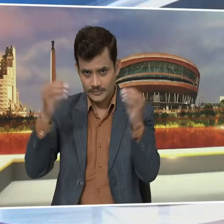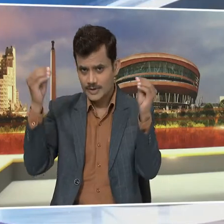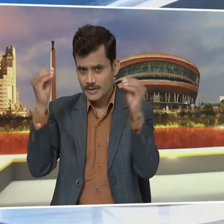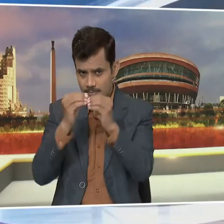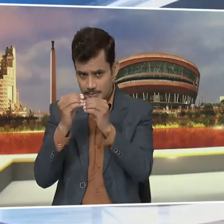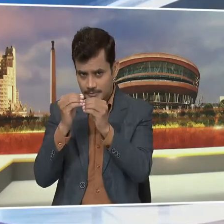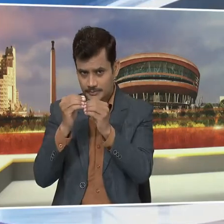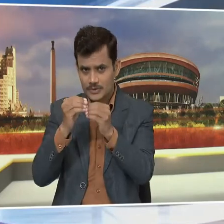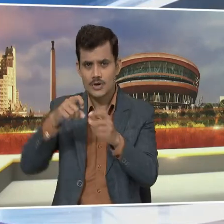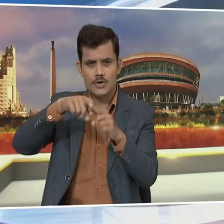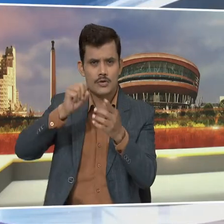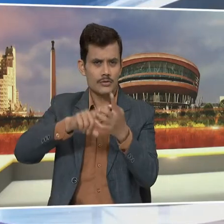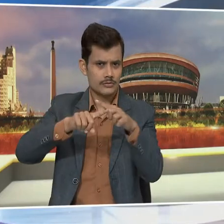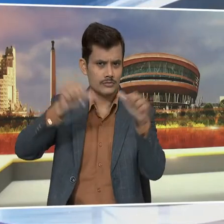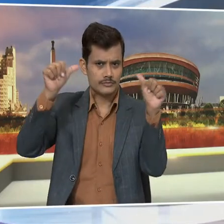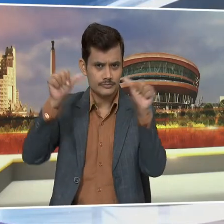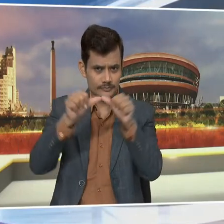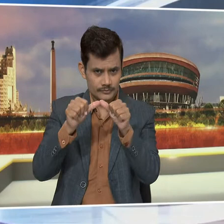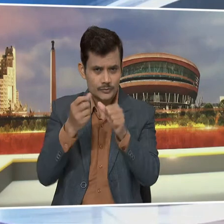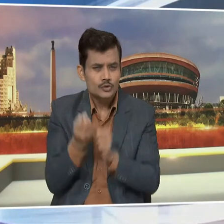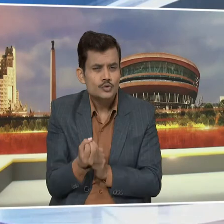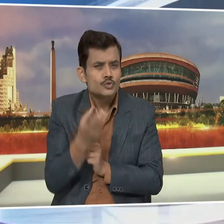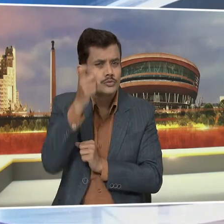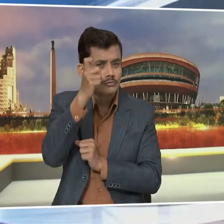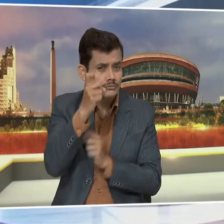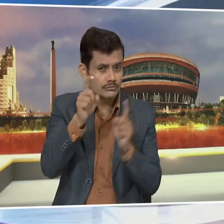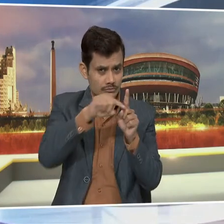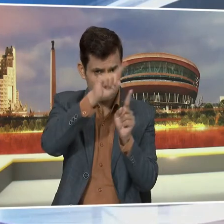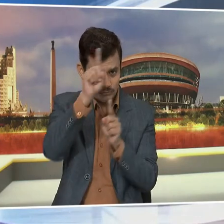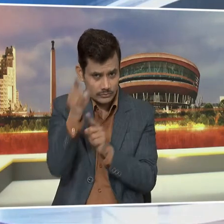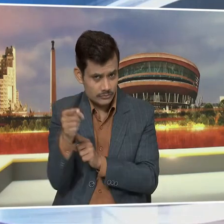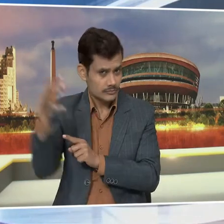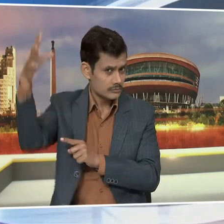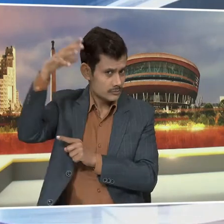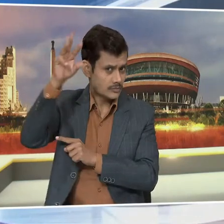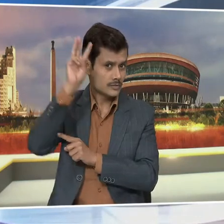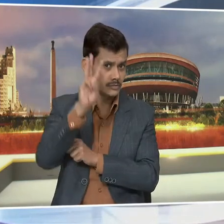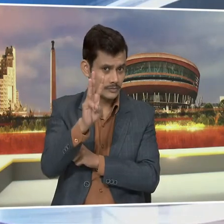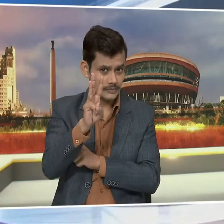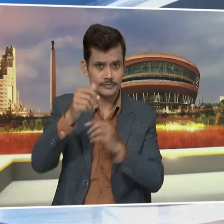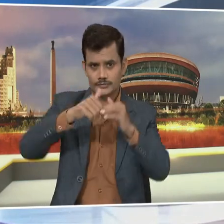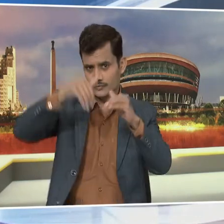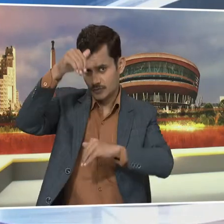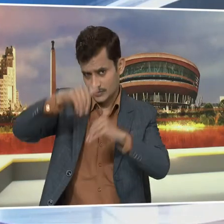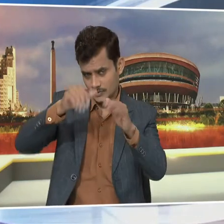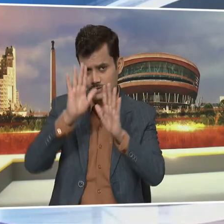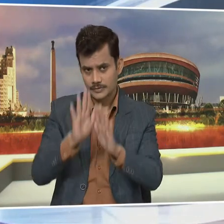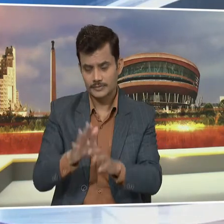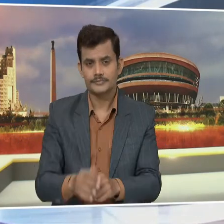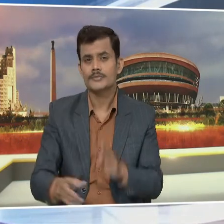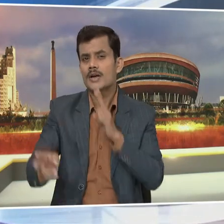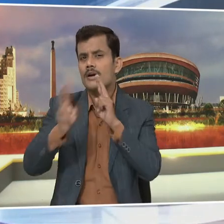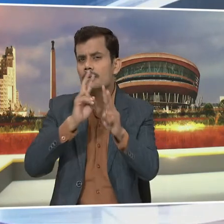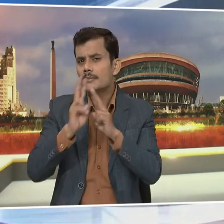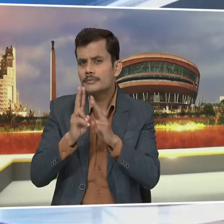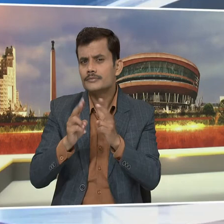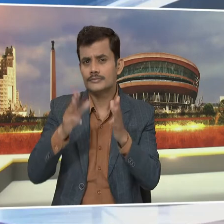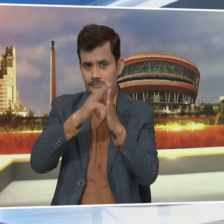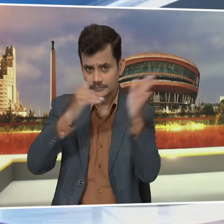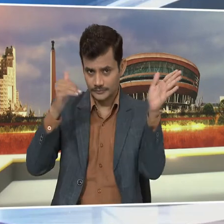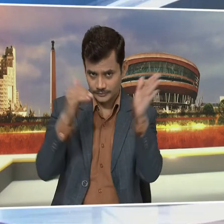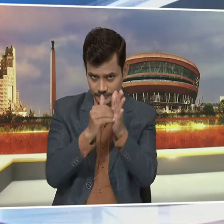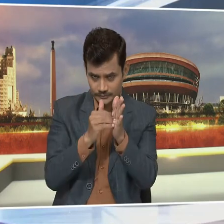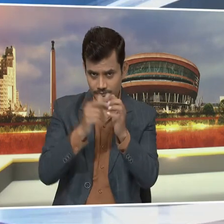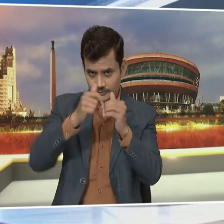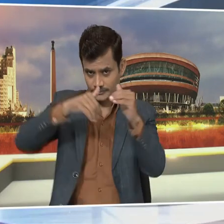और कोंटा विधानसभा क्षेत्रों में सुभा 7 बजे से दुपहर 3 बजे तक बोट डाले जाएंगे बात करें मिजोरम